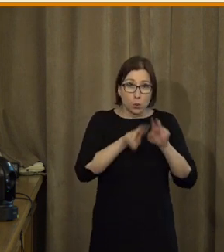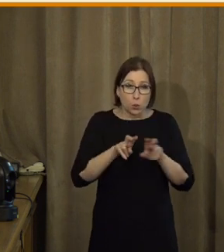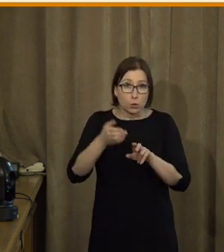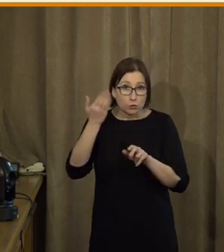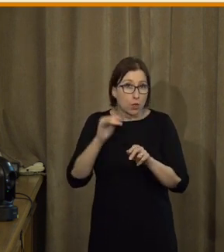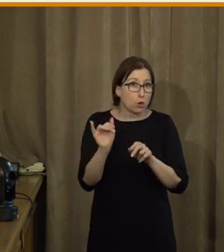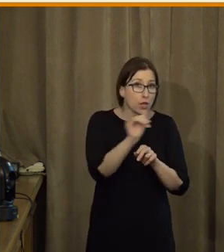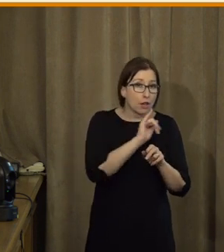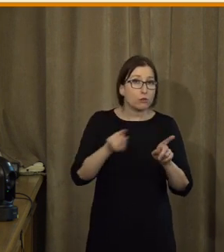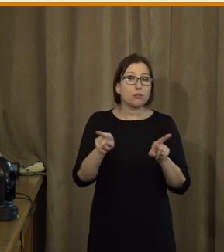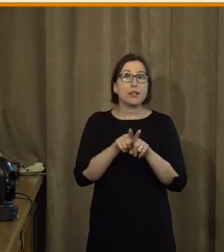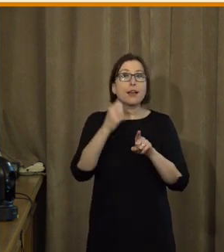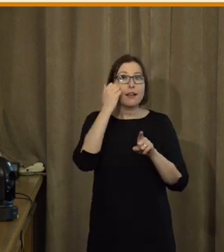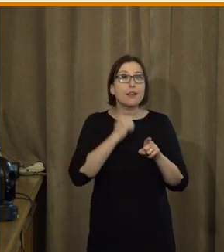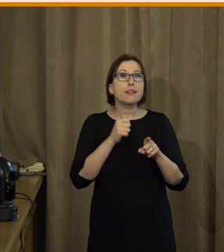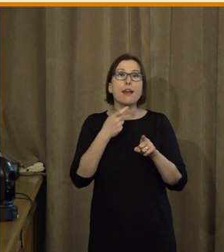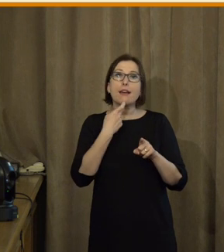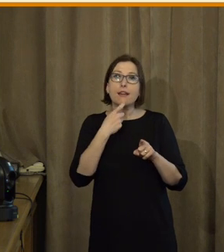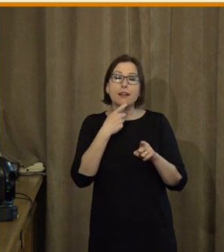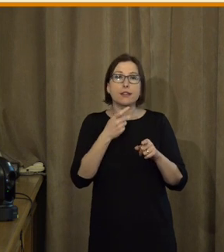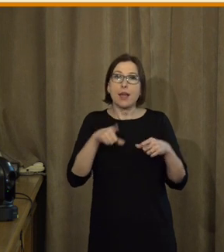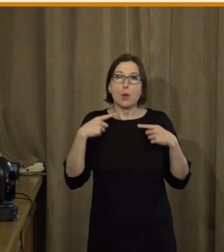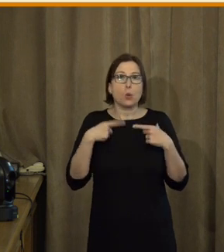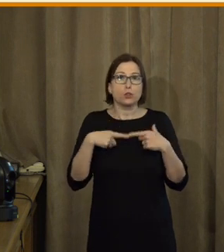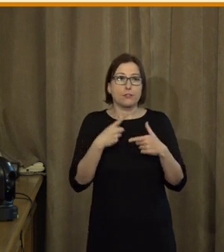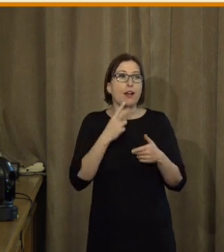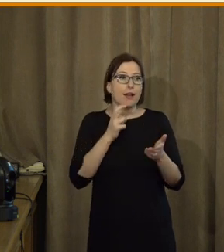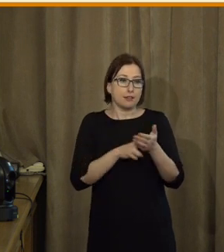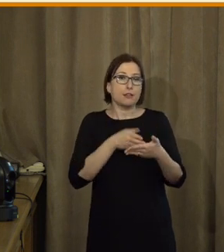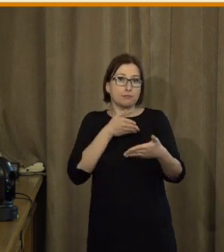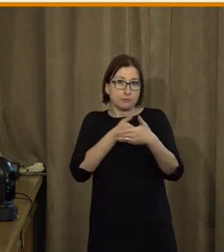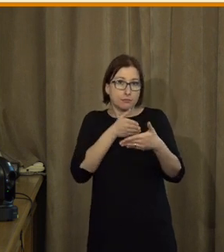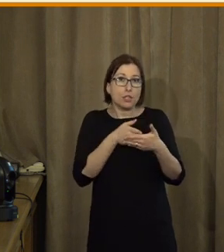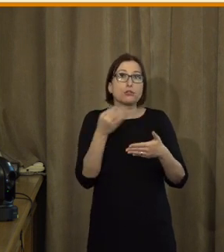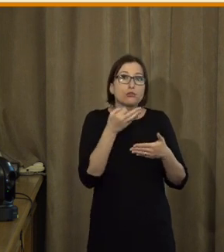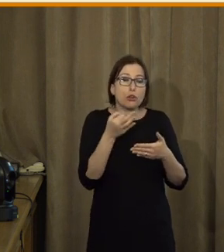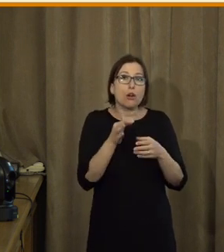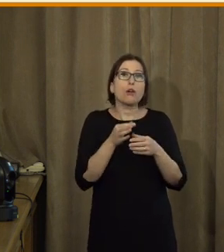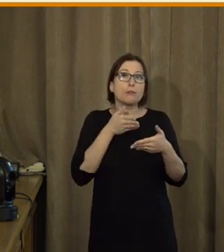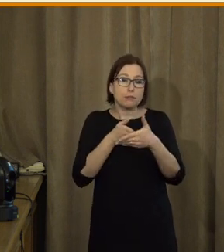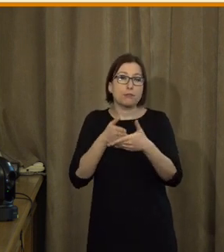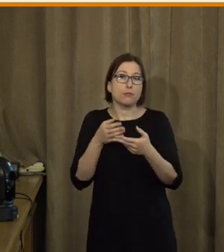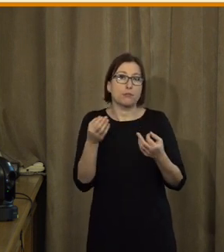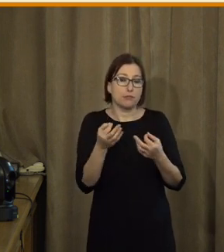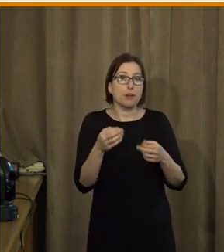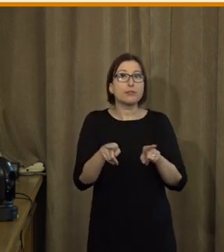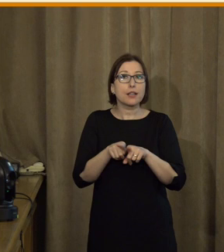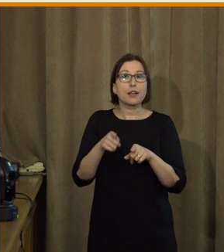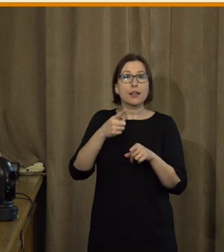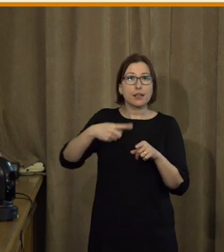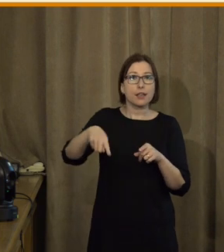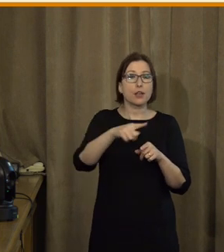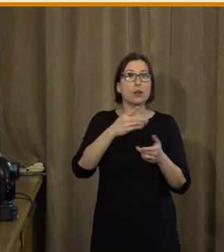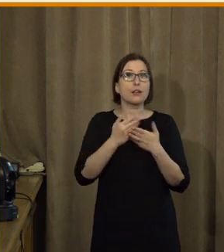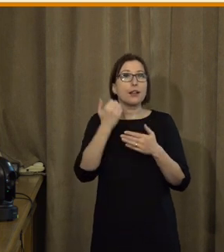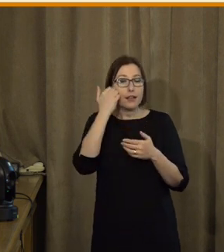bariár, které lidem brání používat digitální služby státu, s dadosovatním průzkumem vlastně reflektují potřeby skupin právě se